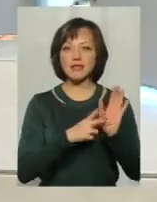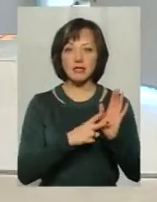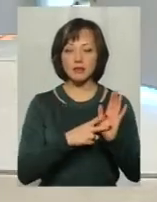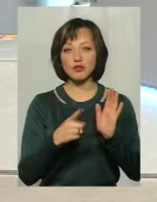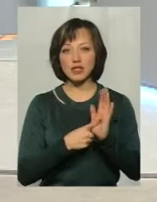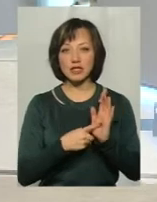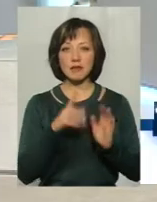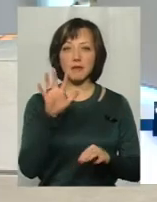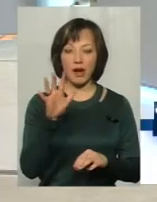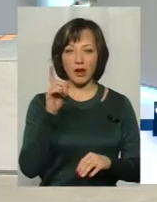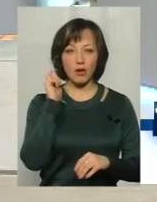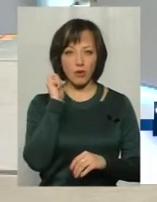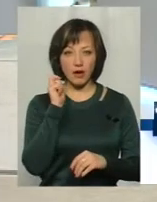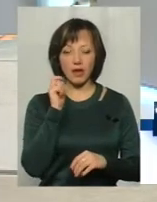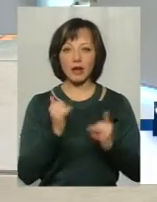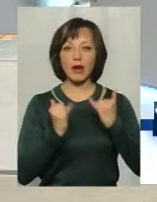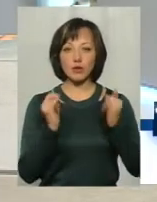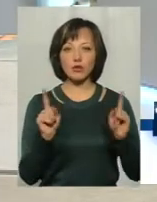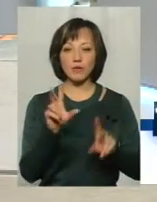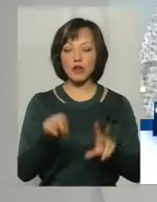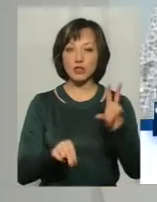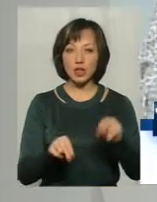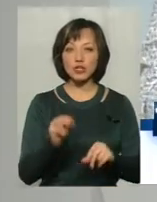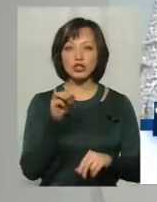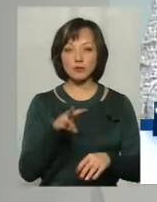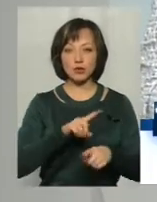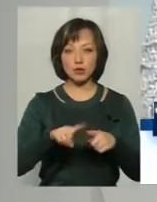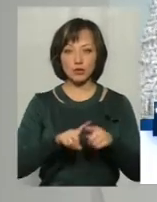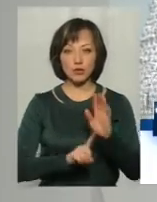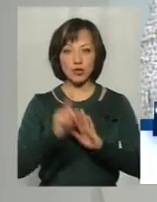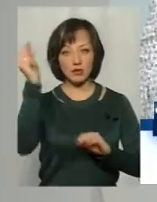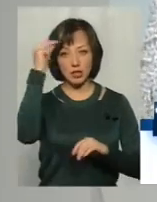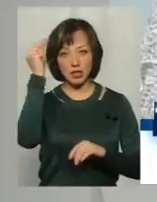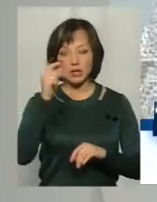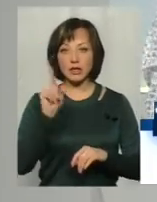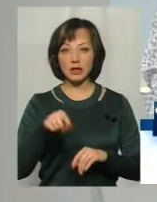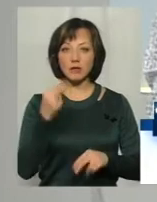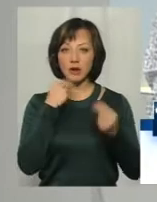або ще й в п'ять років, для того, щоб вважали, що чим скоріше вона почне вчитись, тим